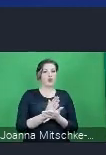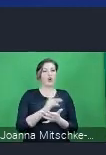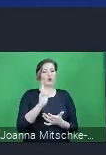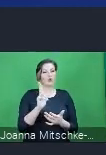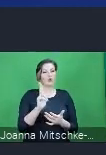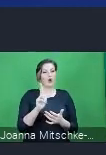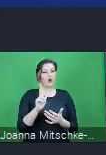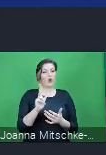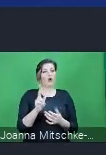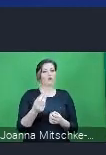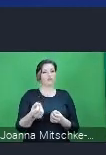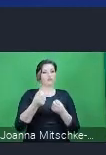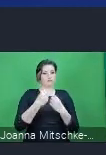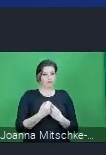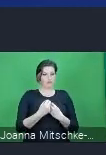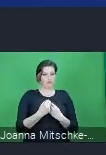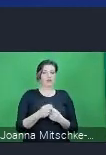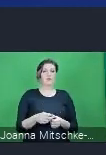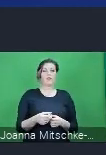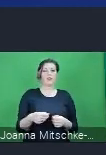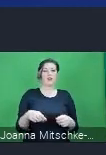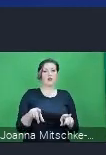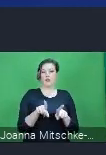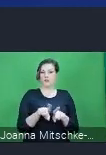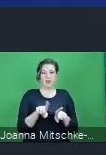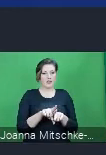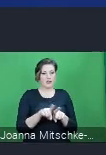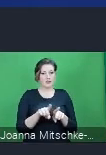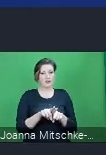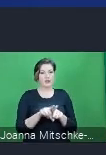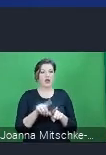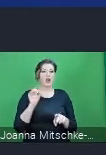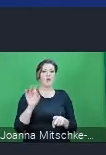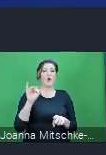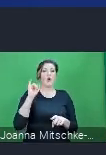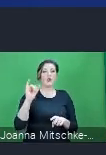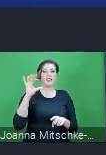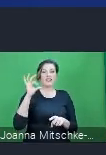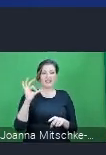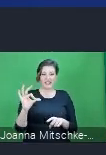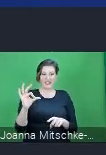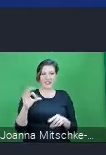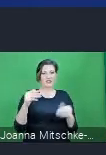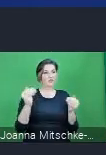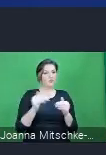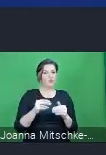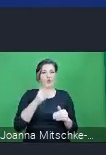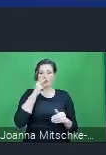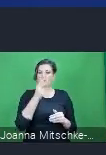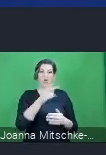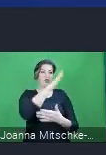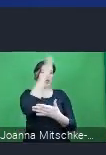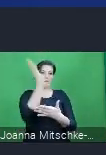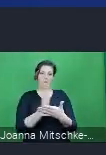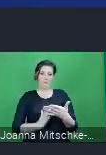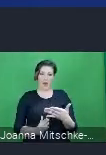wprowadzać dane. Będzie to moduł GIS umożliwiający przeglądanie właśnie tych danych przestrzennych map. No to